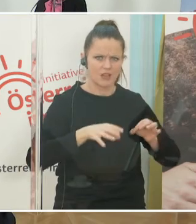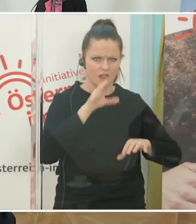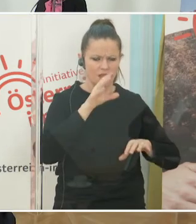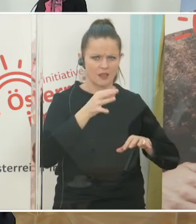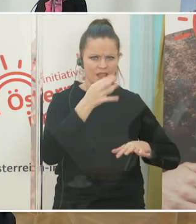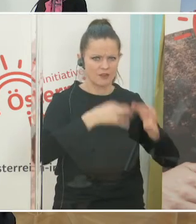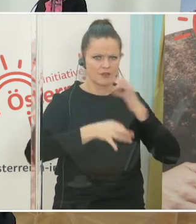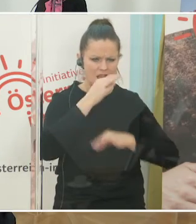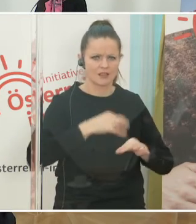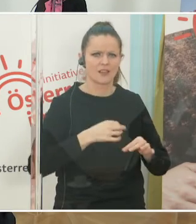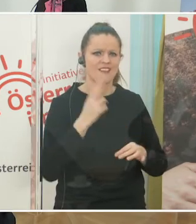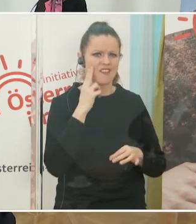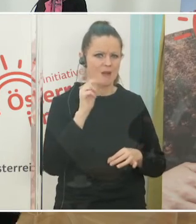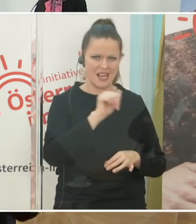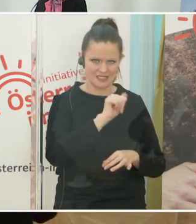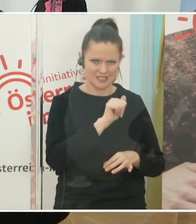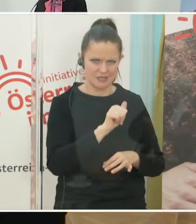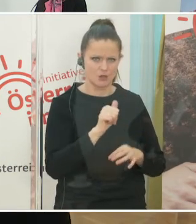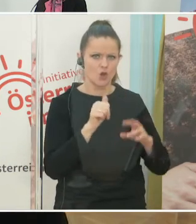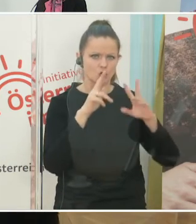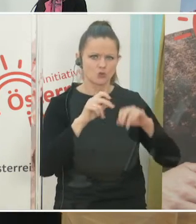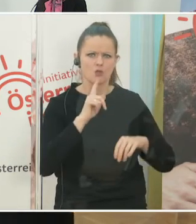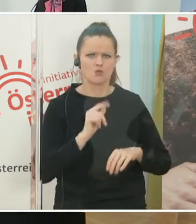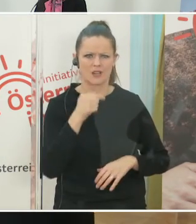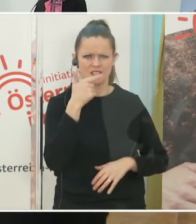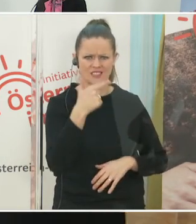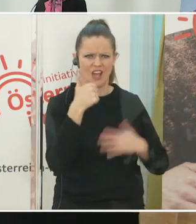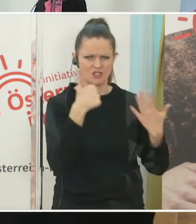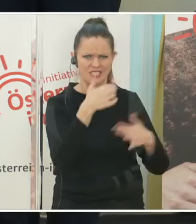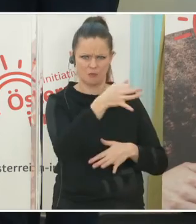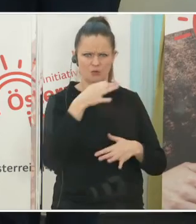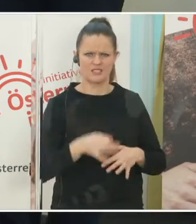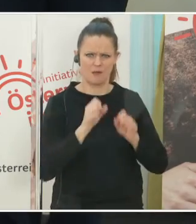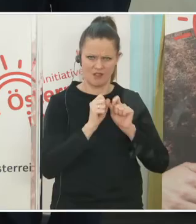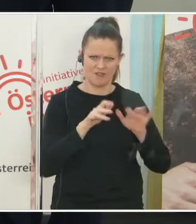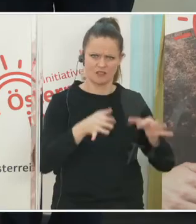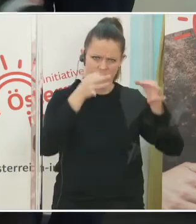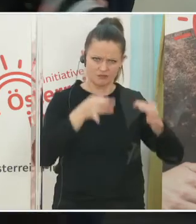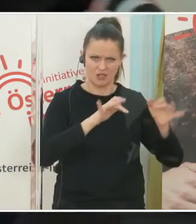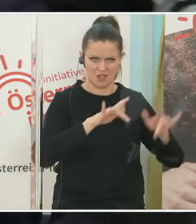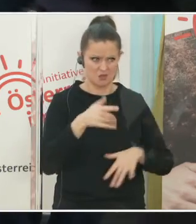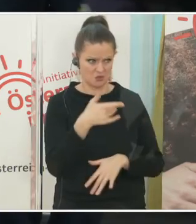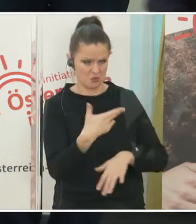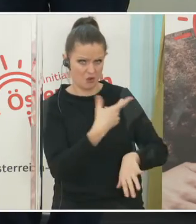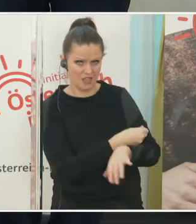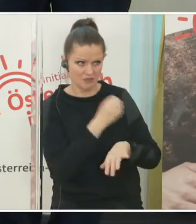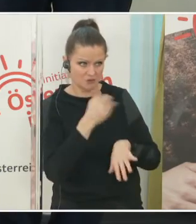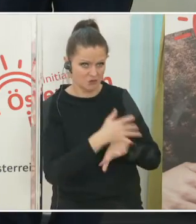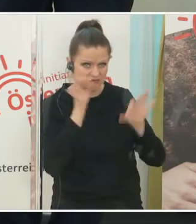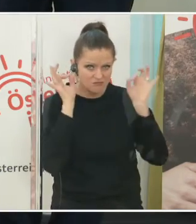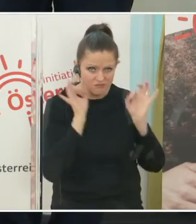AstraZeneca bei einer Studie nur 62 % an Wirksamkeit hat. Was bringt so einen Impfstoff? Also gibt